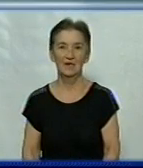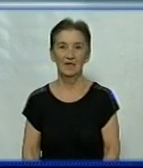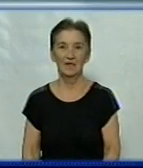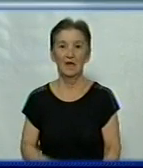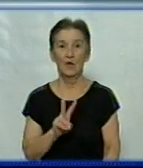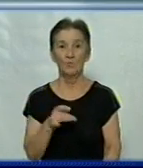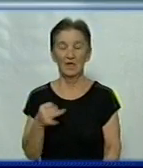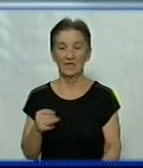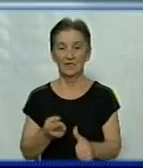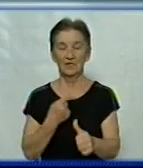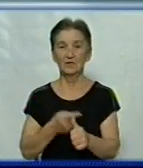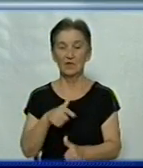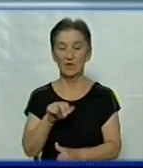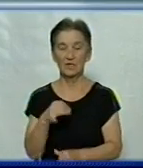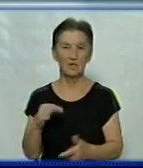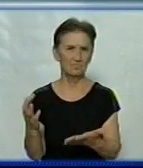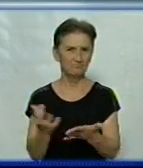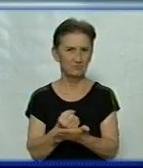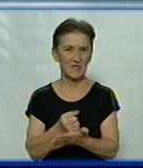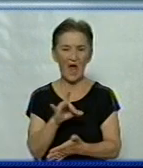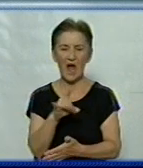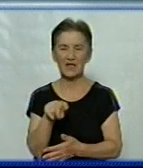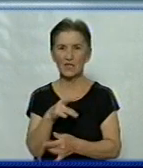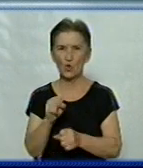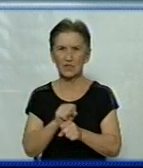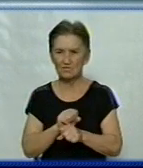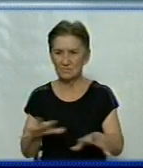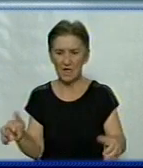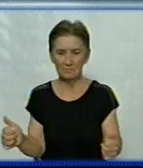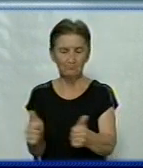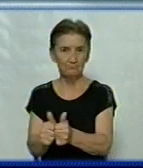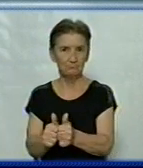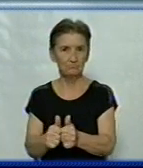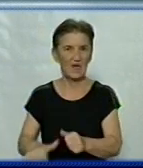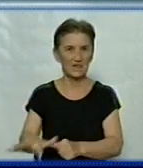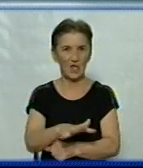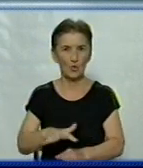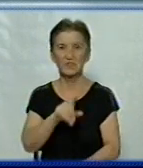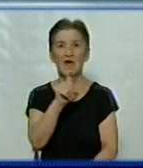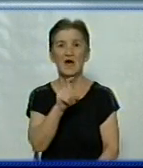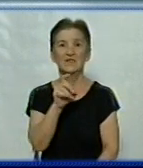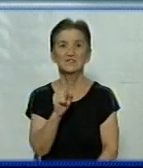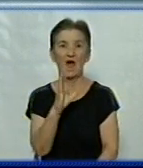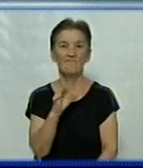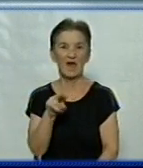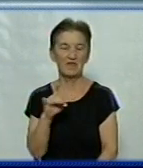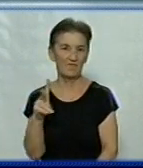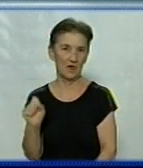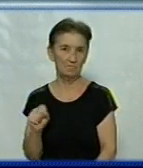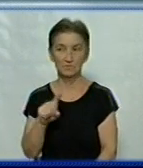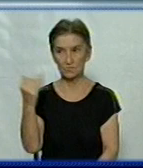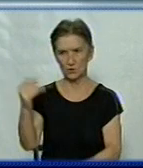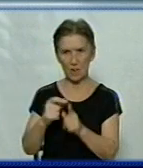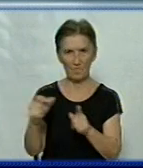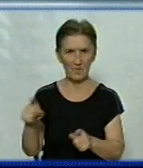Кропивничанин Сергій Вілков знайшов радіоактивні матеріали поряд з мікрорайоном Завадівка у Кропивницькому районі. За словами